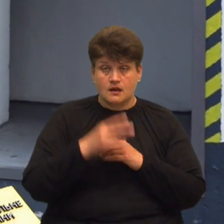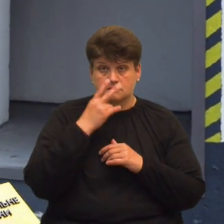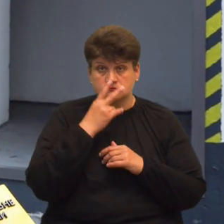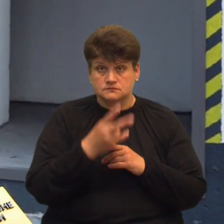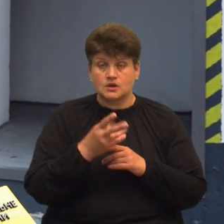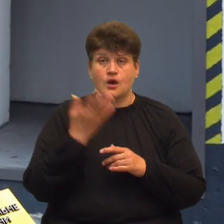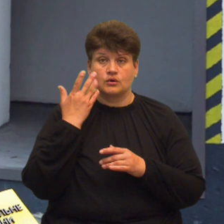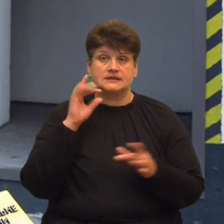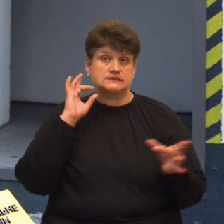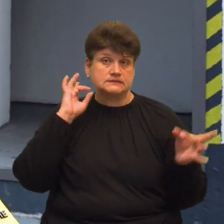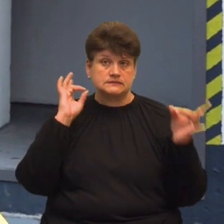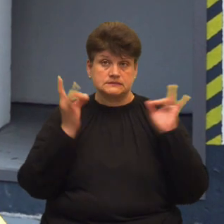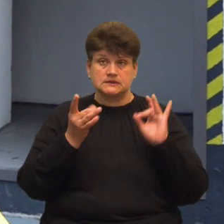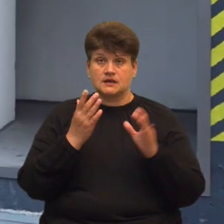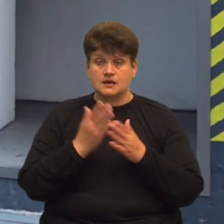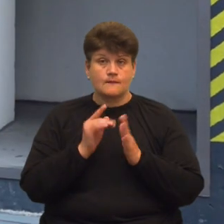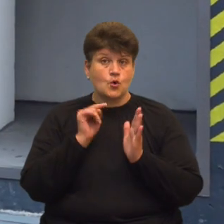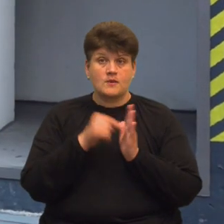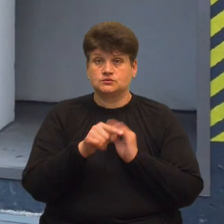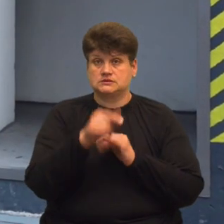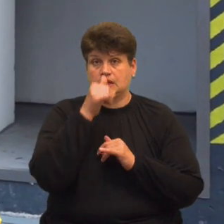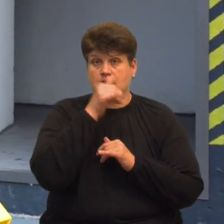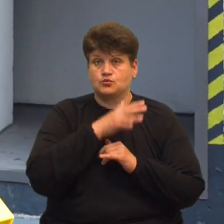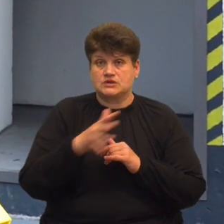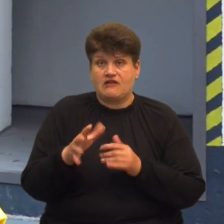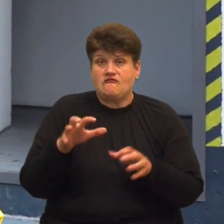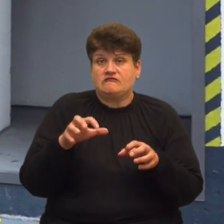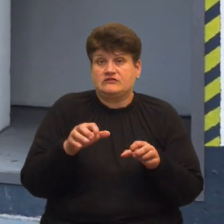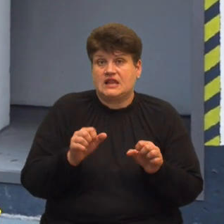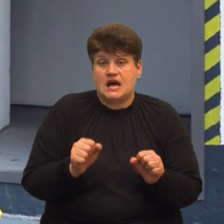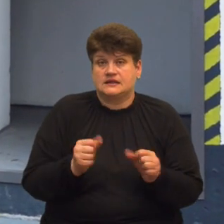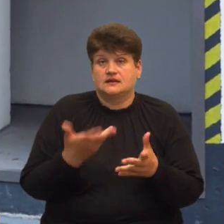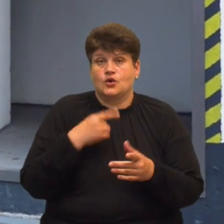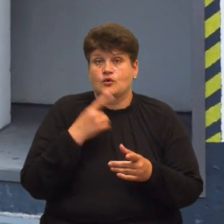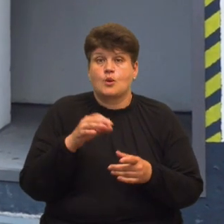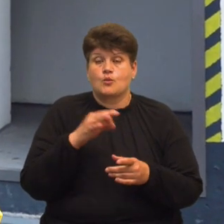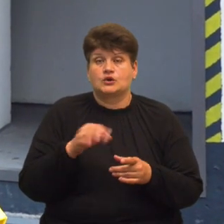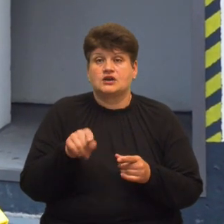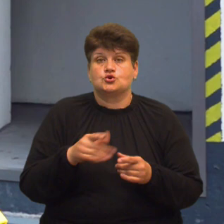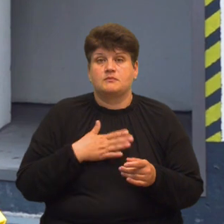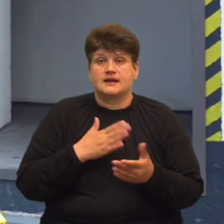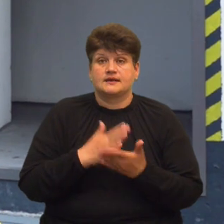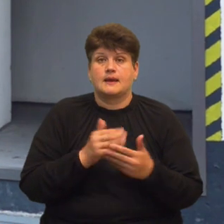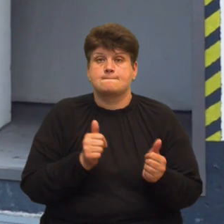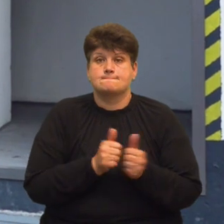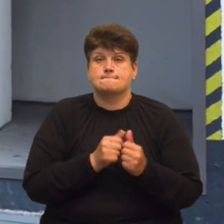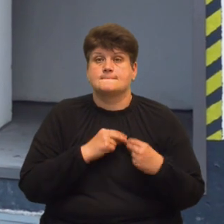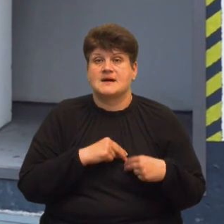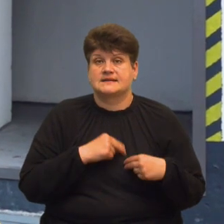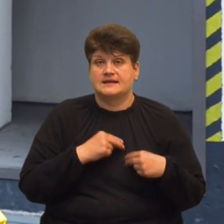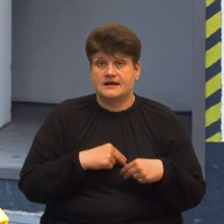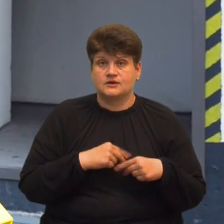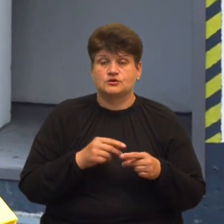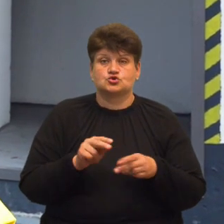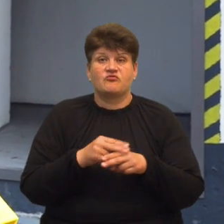тривог в них також потрапити, на жаль, неможливо. Влада не позиціонувала нас як тих партнерів, які потенційно можуть показати те, що не працює, щоб це